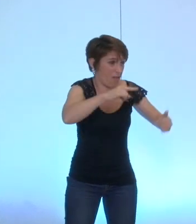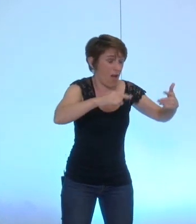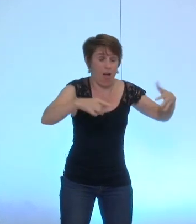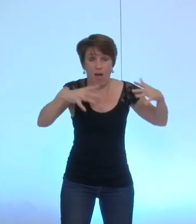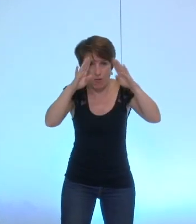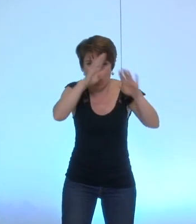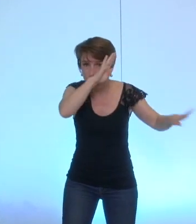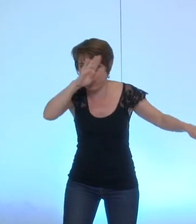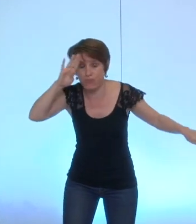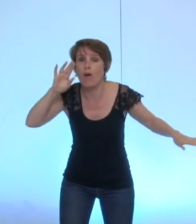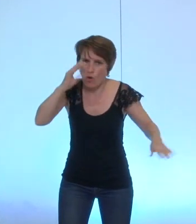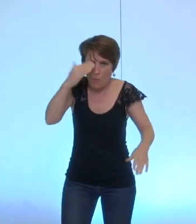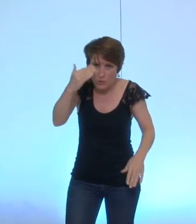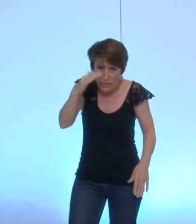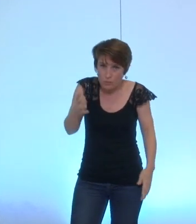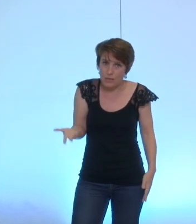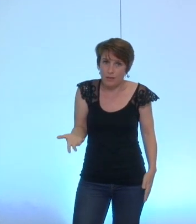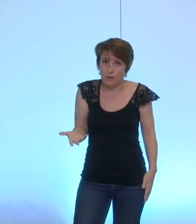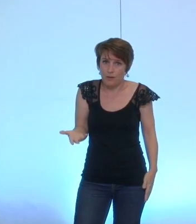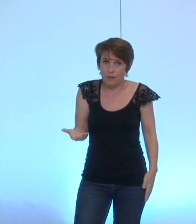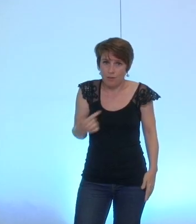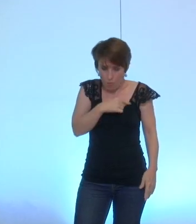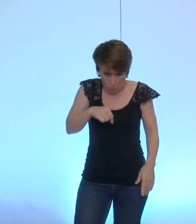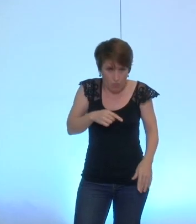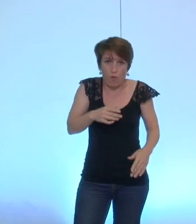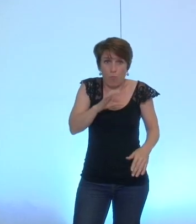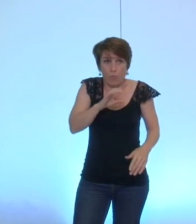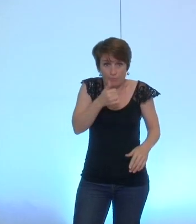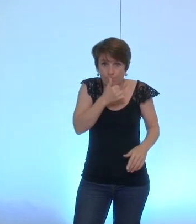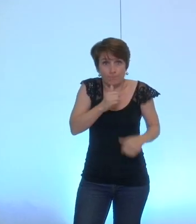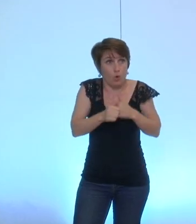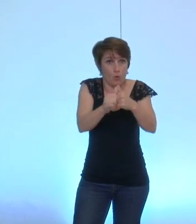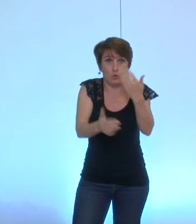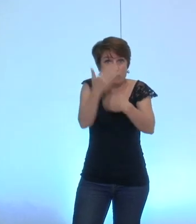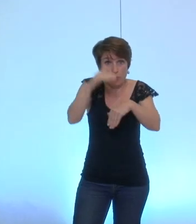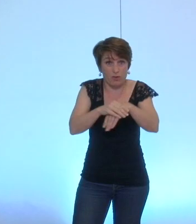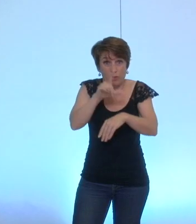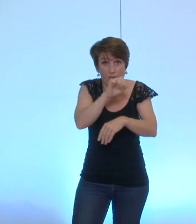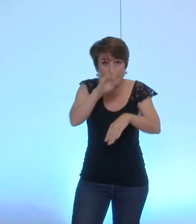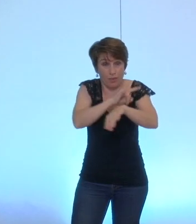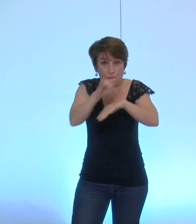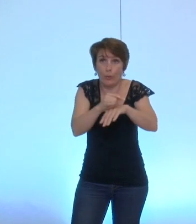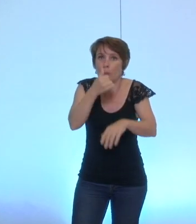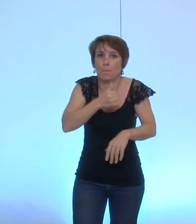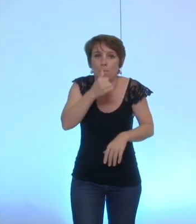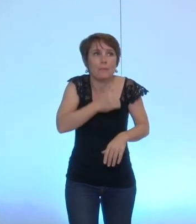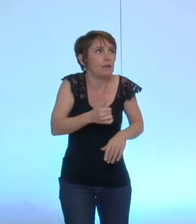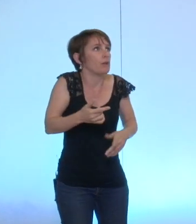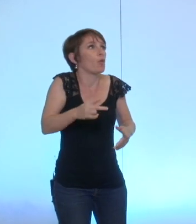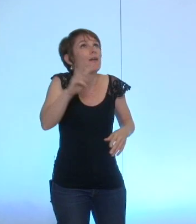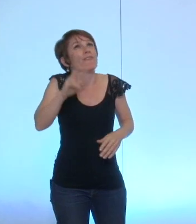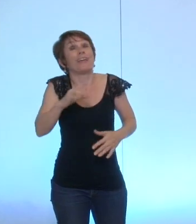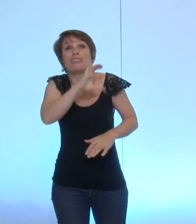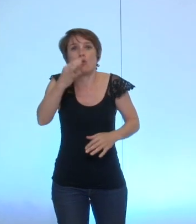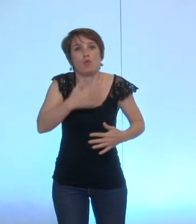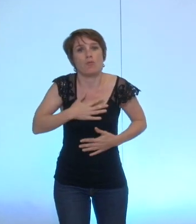l'immensité de la charge à accomplir par rapport à ce que nous arrivons à faire dans nos journées et c'est vrai aussi que c'est insatisfaisant mais nous travaillons